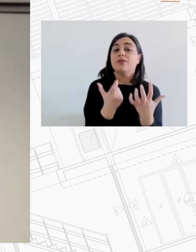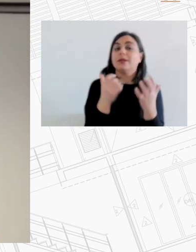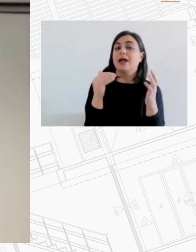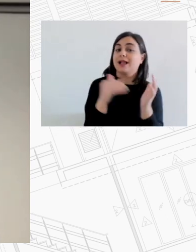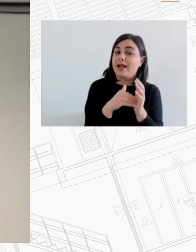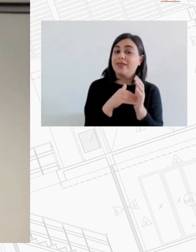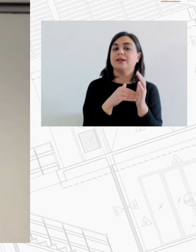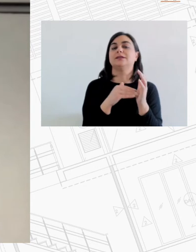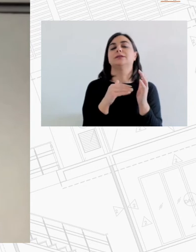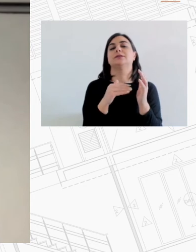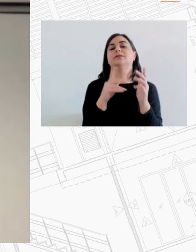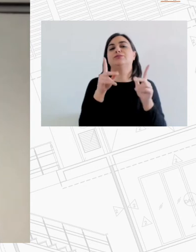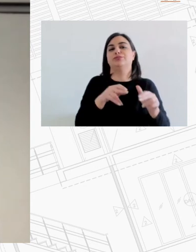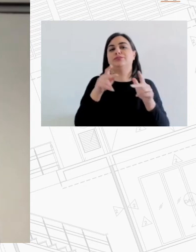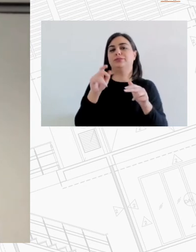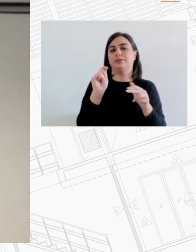τα ακίνητα